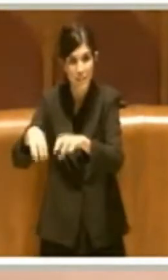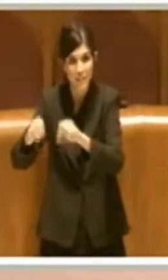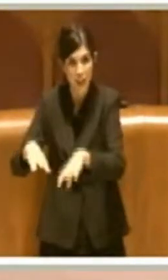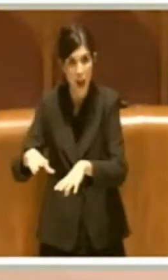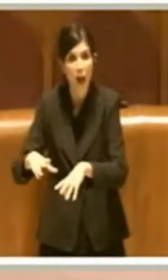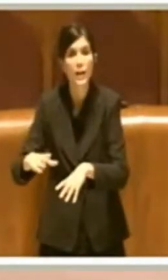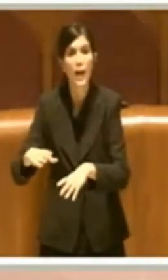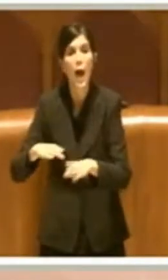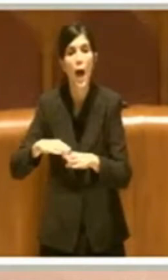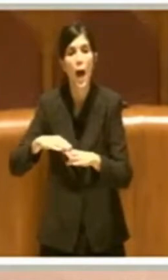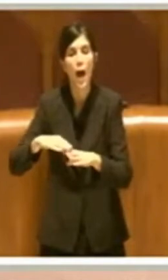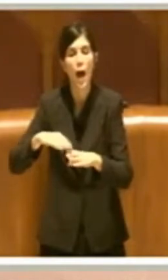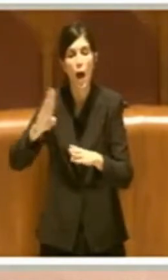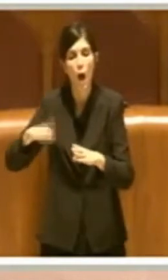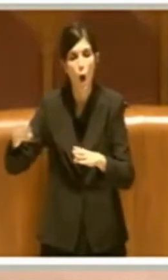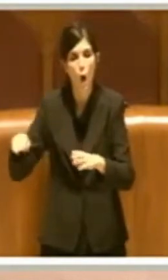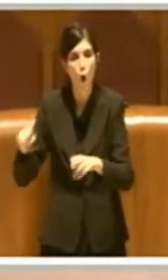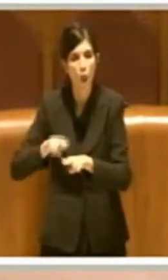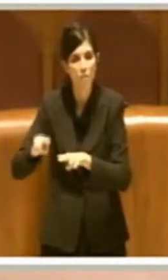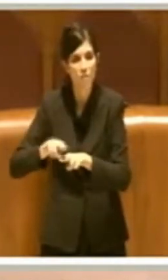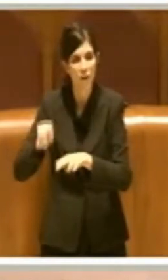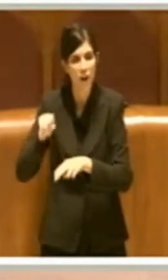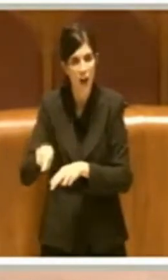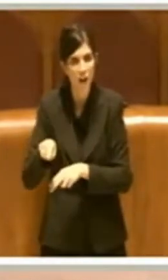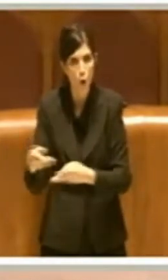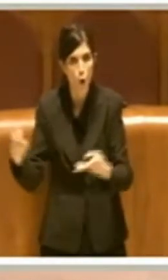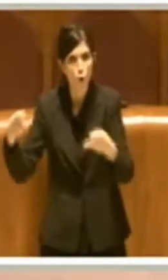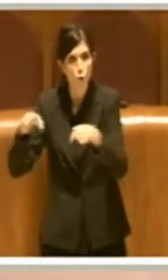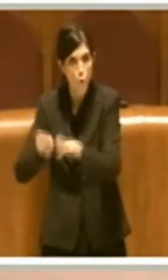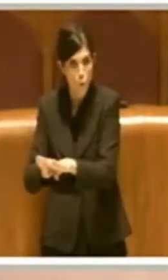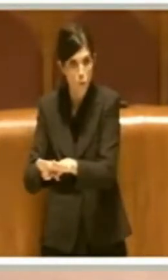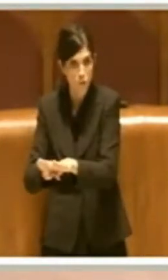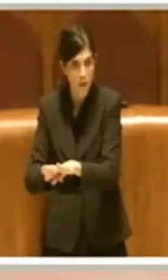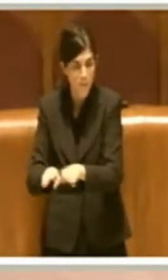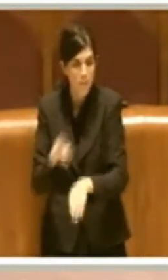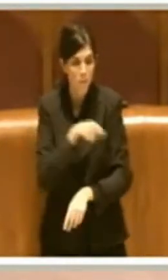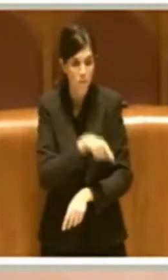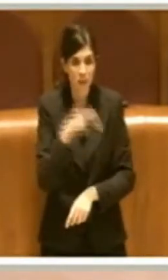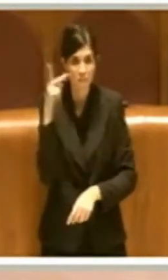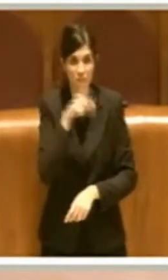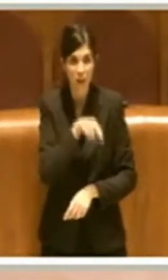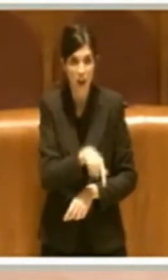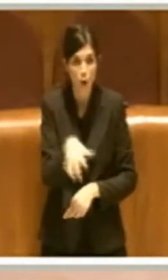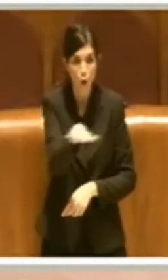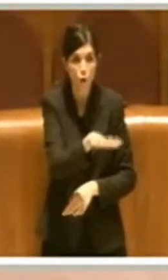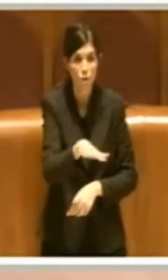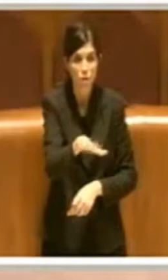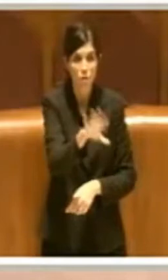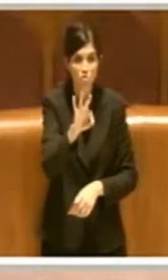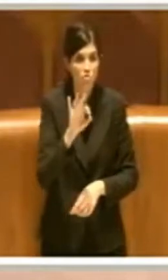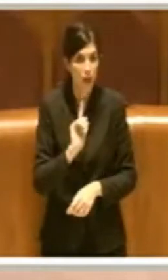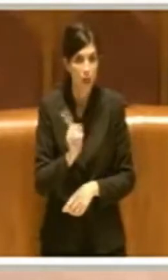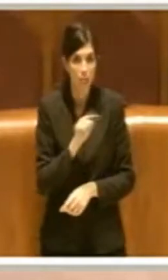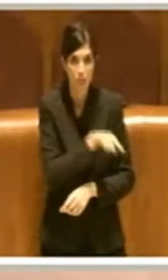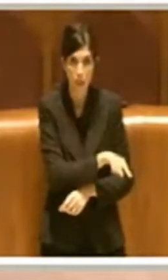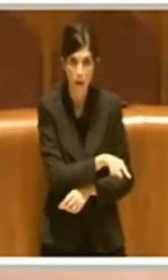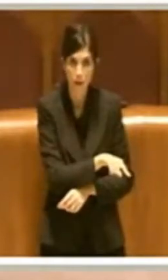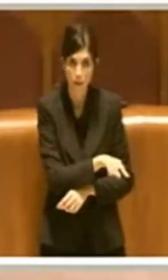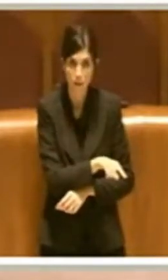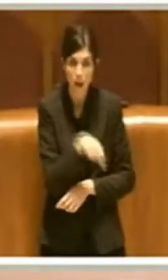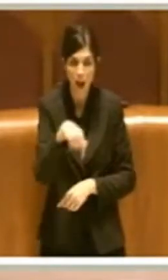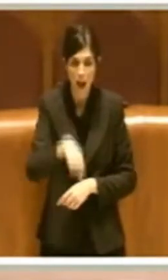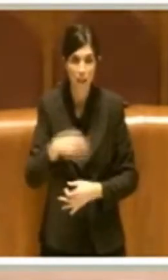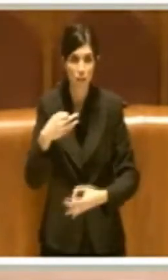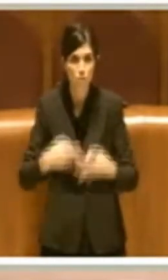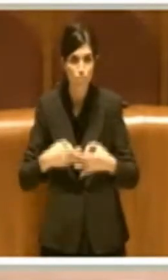chiusa, ma in tre anni non ha fatto nulla per poter individuare un sito alternativo. Peraltro adesso c'è anche una sentenza del TAR,